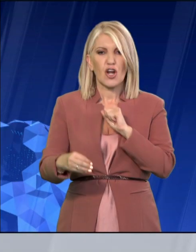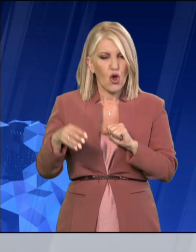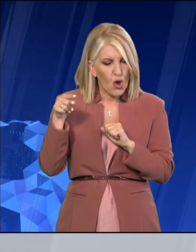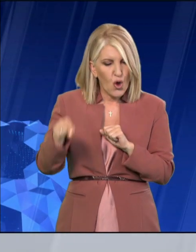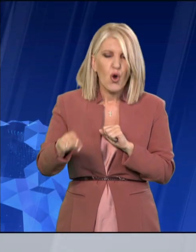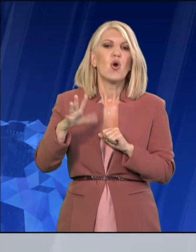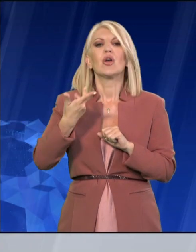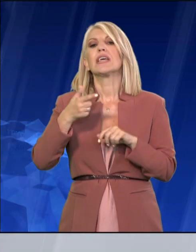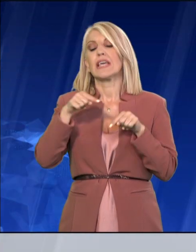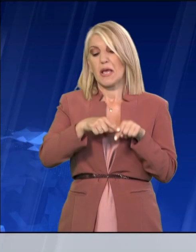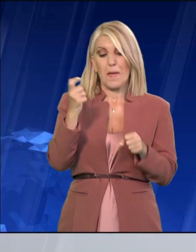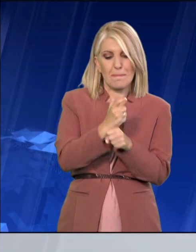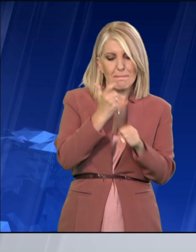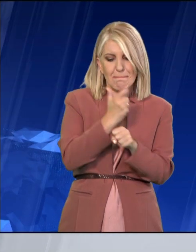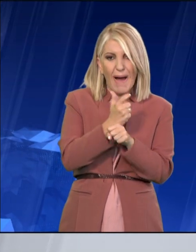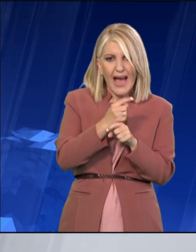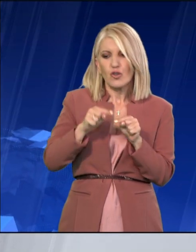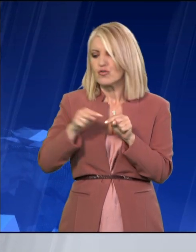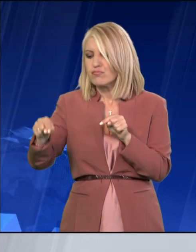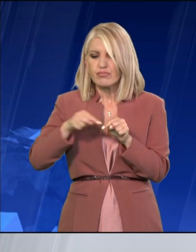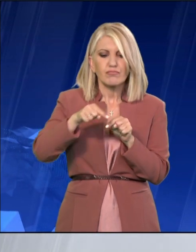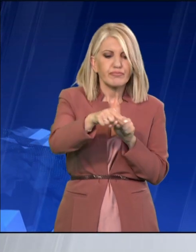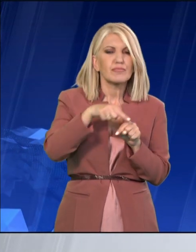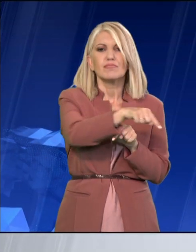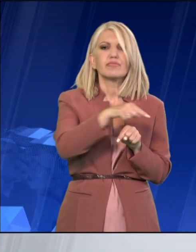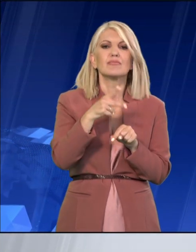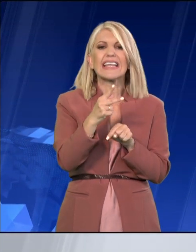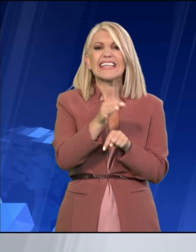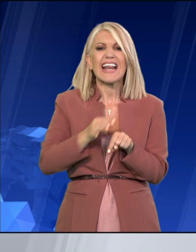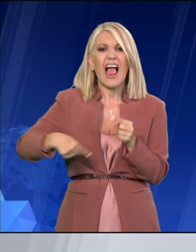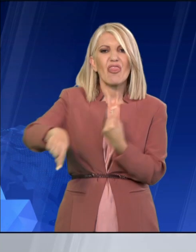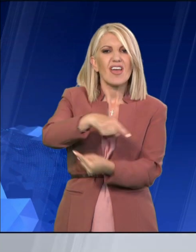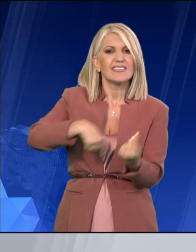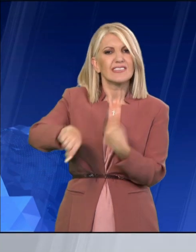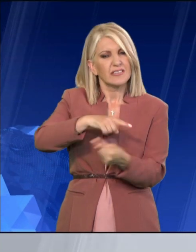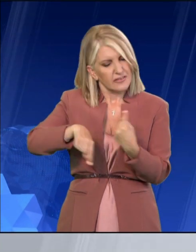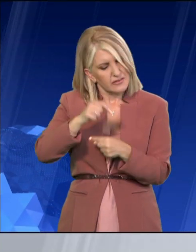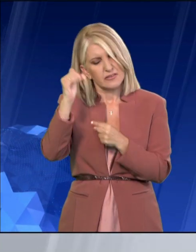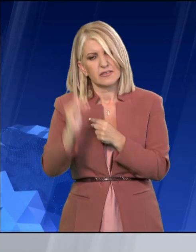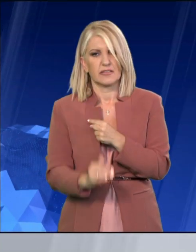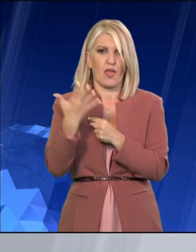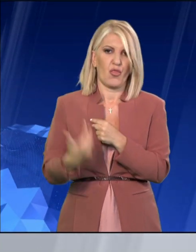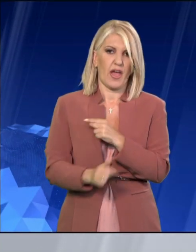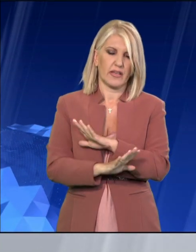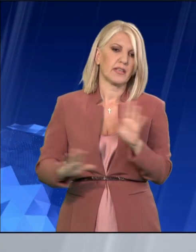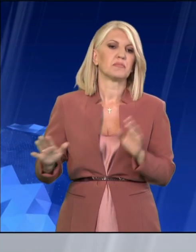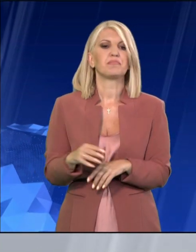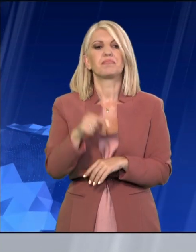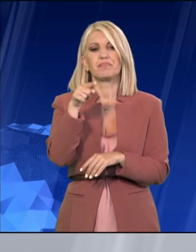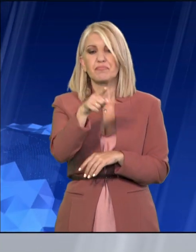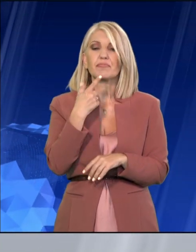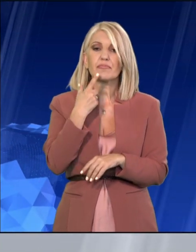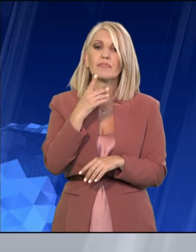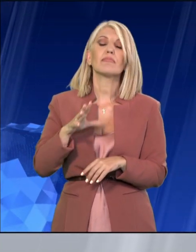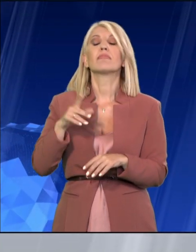και στις ενδοκυκλαδικές διαδρομές. Μεγαλύτερες μειώσεις στις τιμές των εισιτήριων που να αφορούν όλους και όχι μόνο τις οικογένειες με